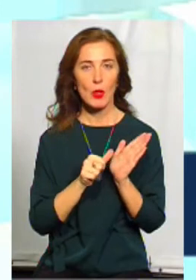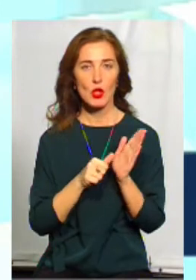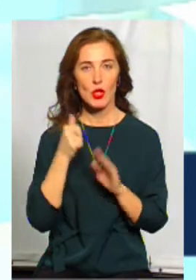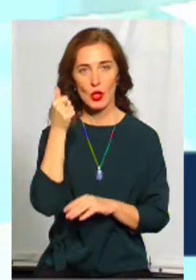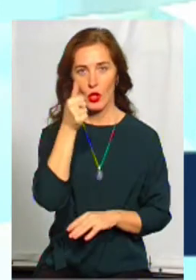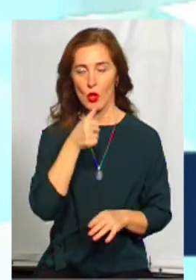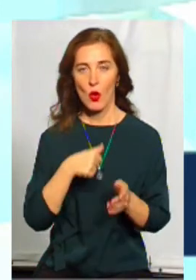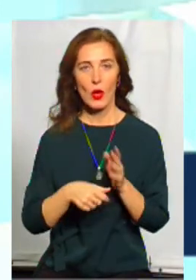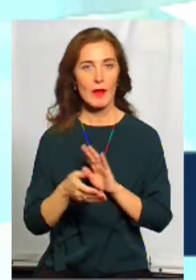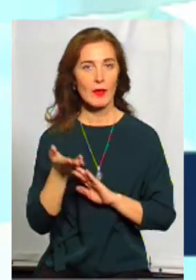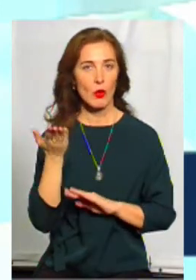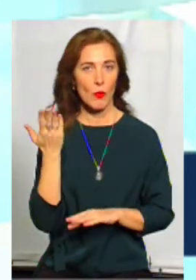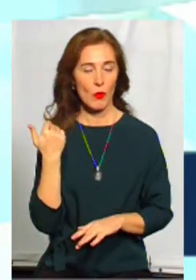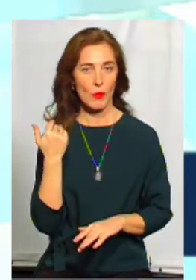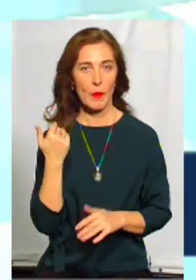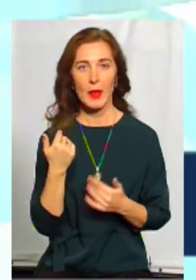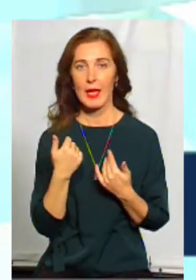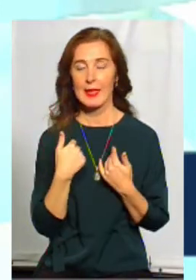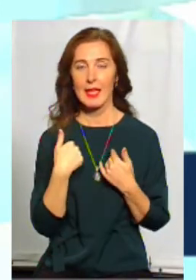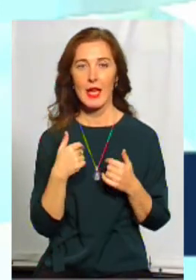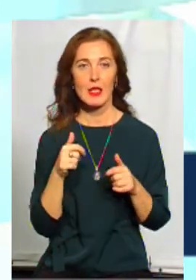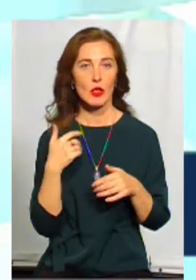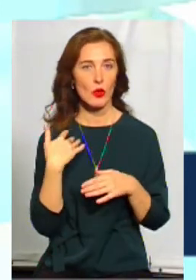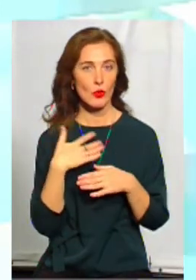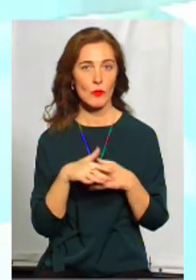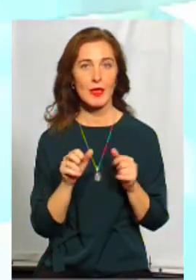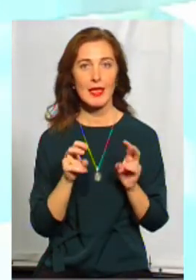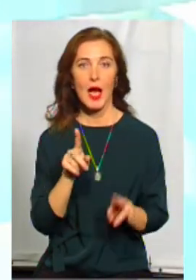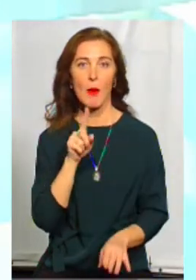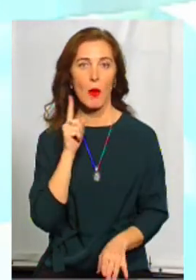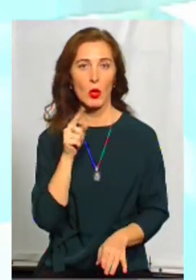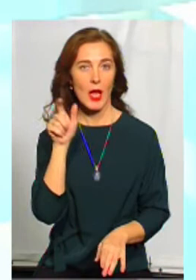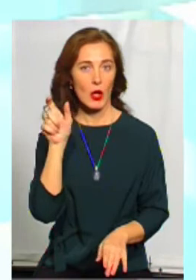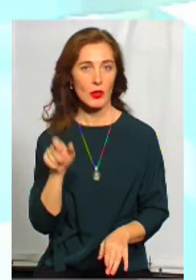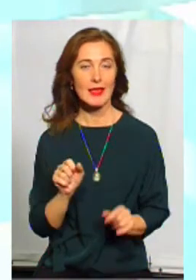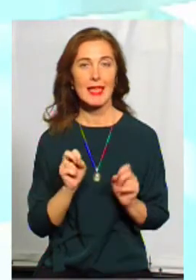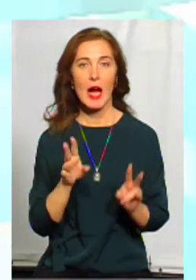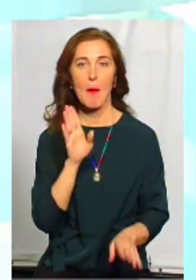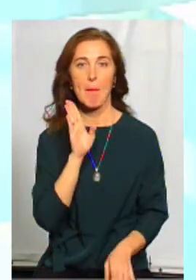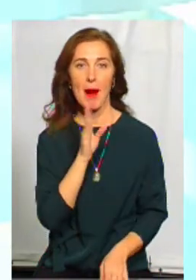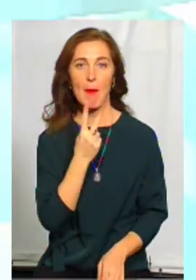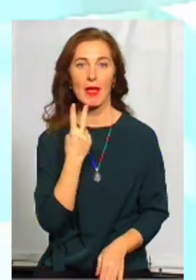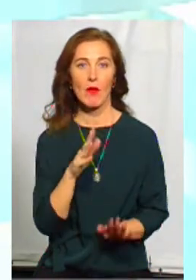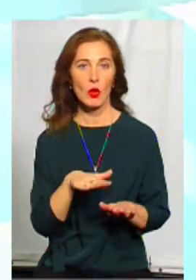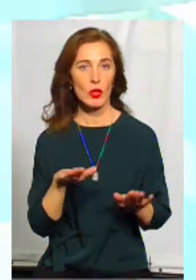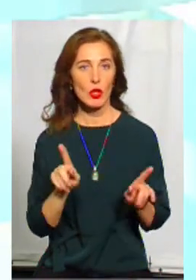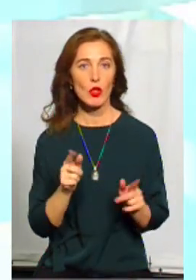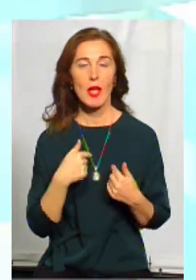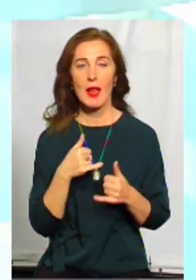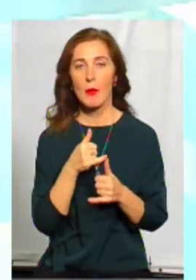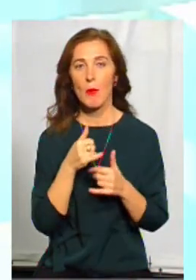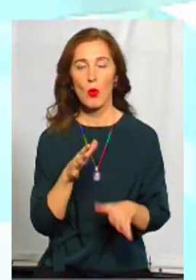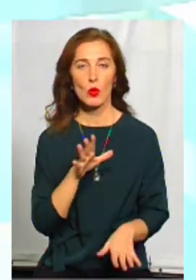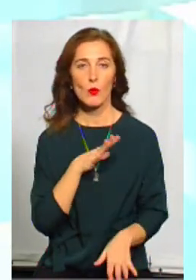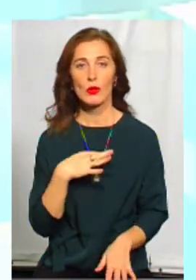І я зрозуміла, як молода людина, як мама двох діток, що я не можу бути байдужа до